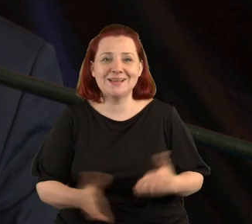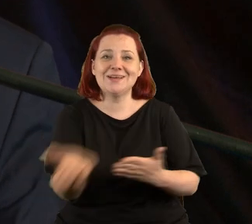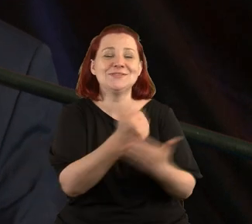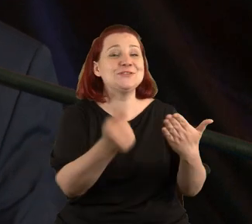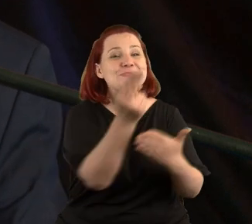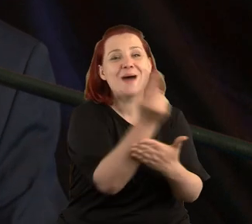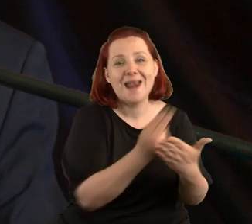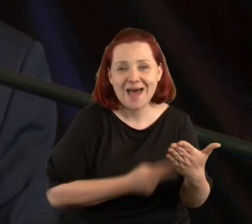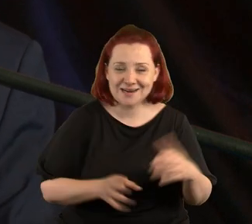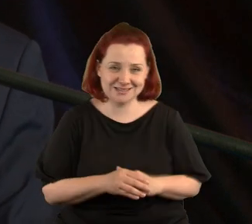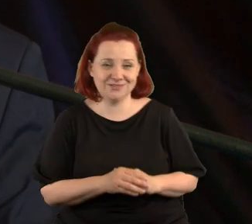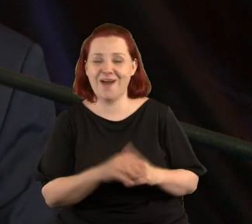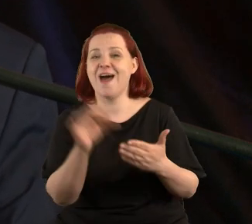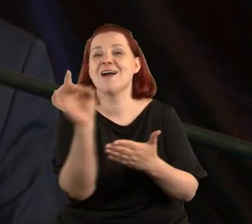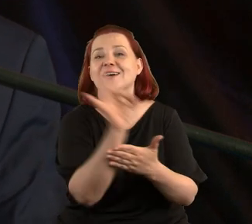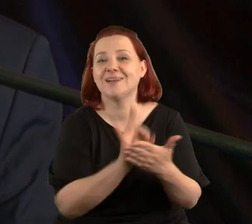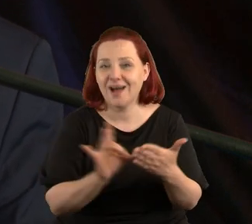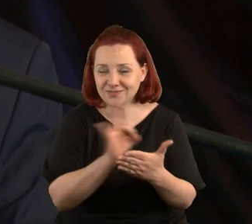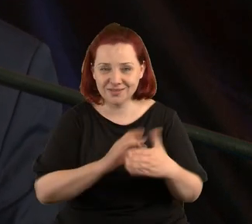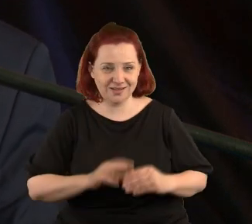Malarstwa, Wydział Grafiki.